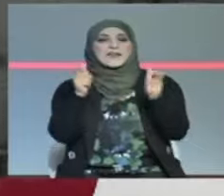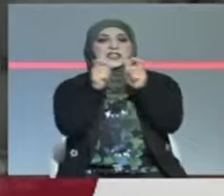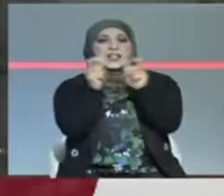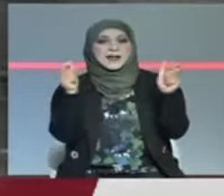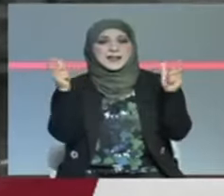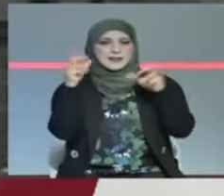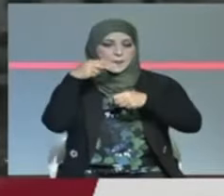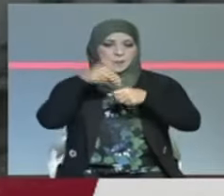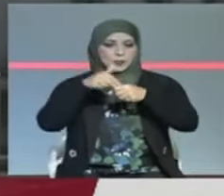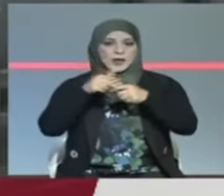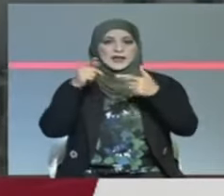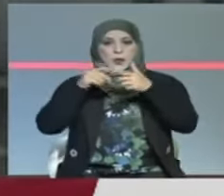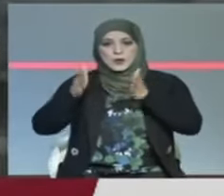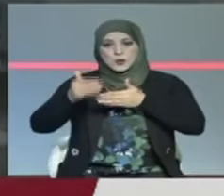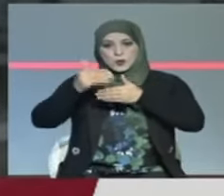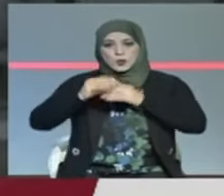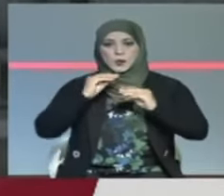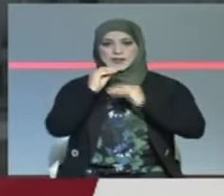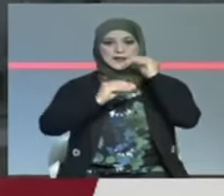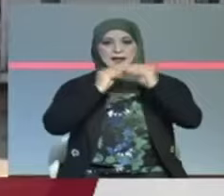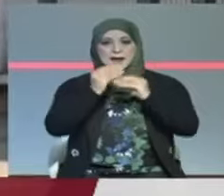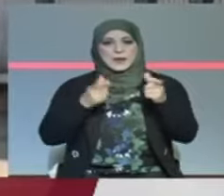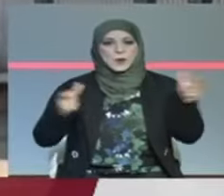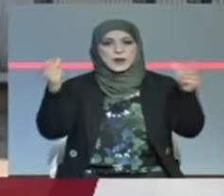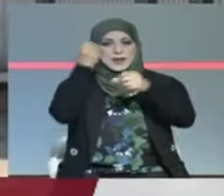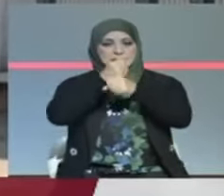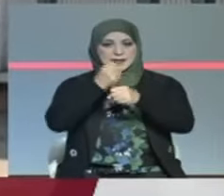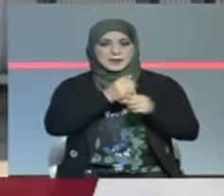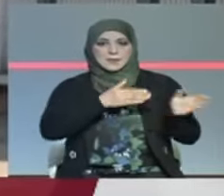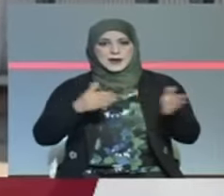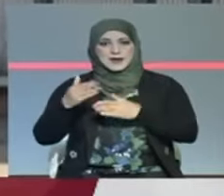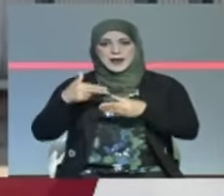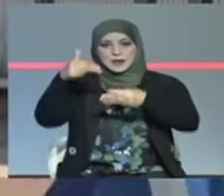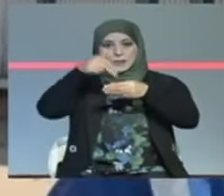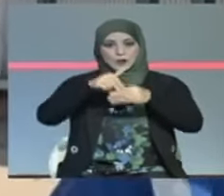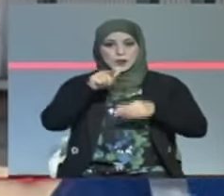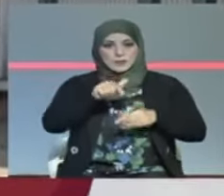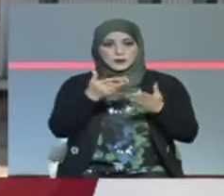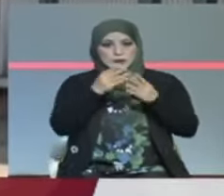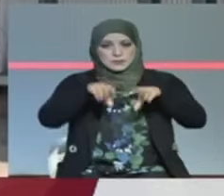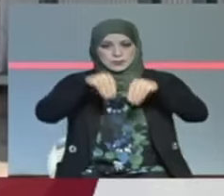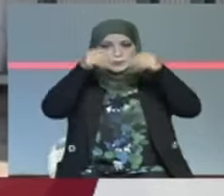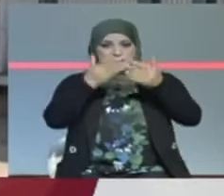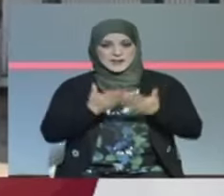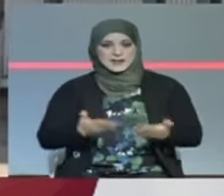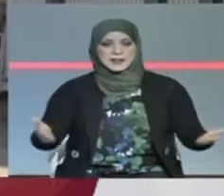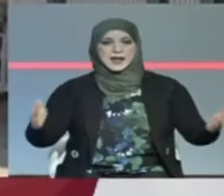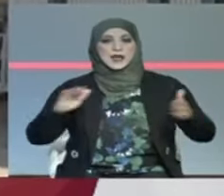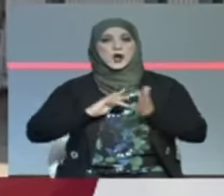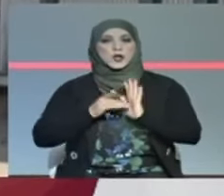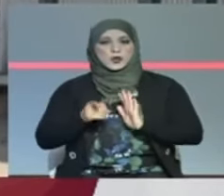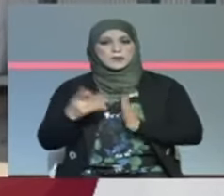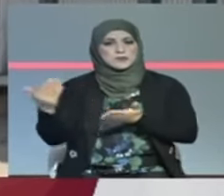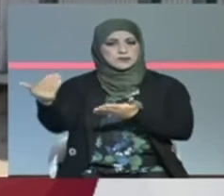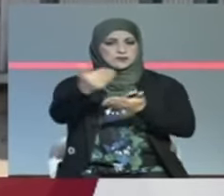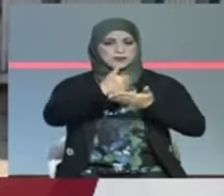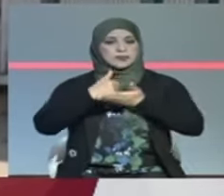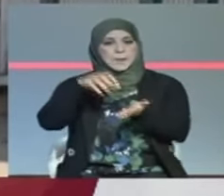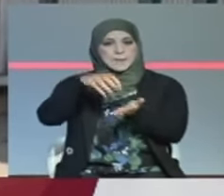وصندوق التنمية والاستثمار البترول هذه اللي موجود في الصحر كل بيش يتعدى من المحطة هذه